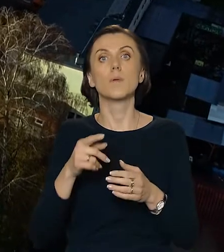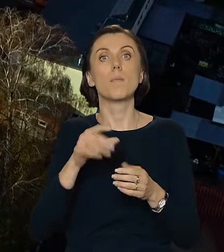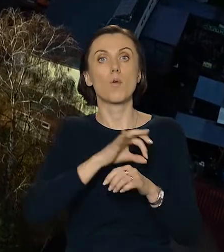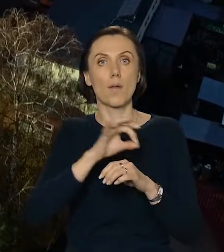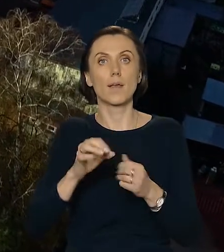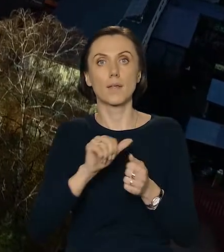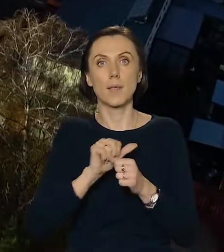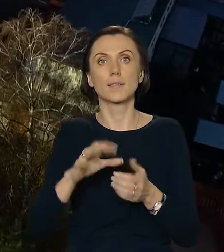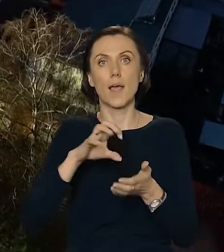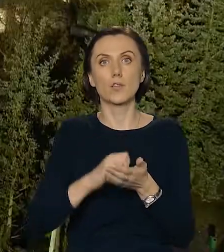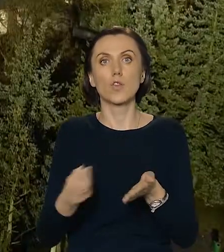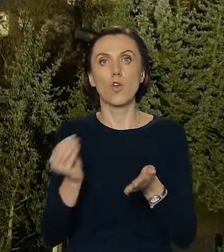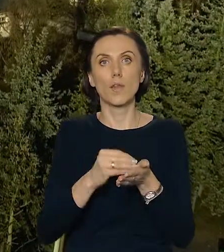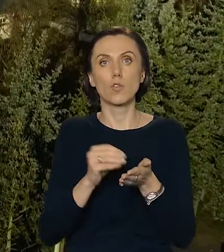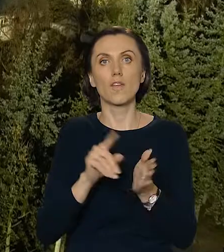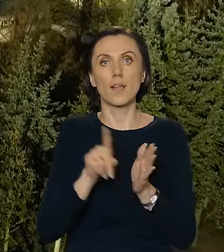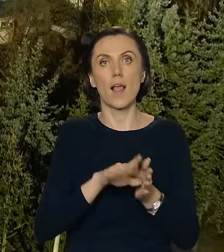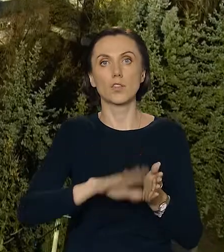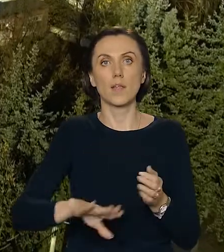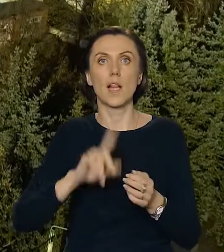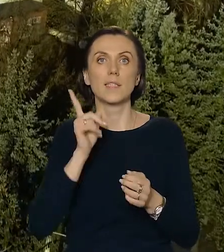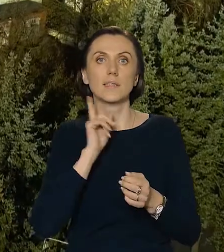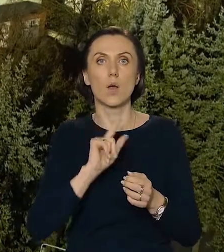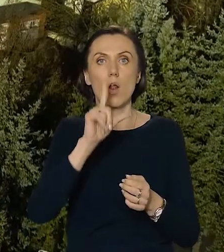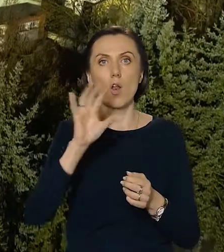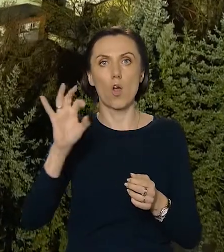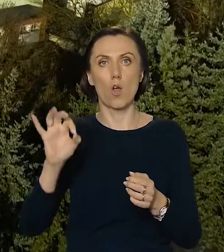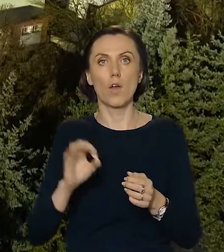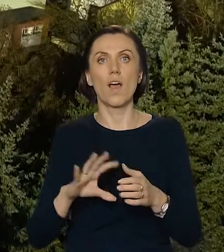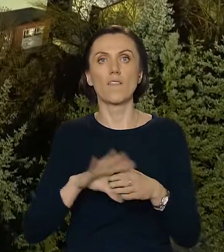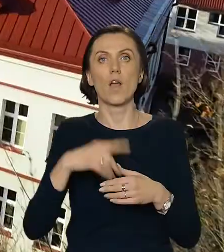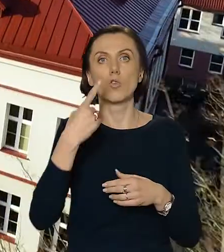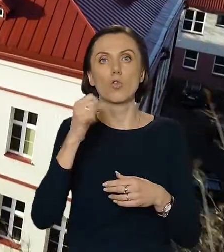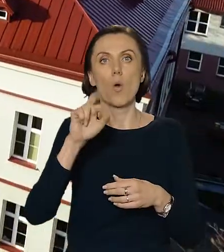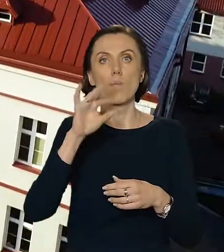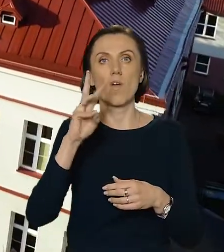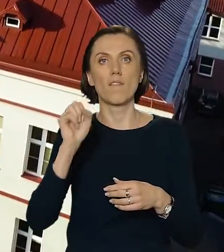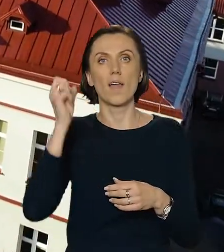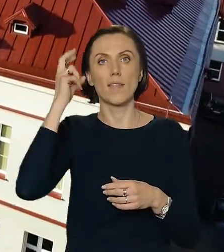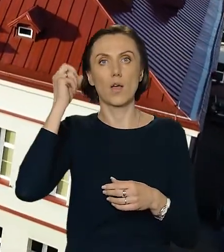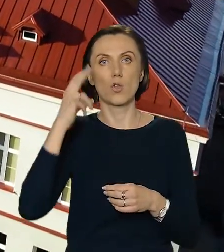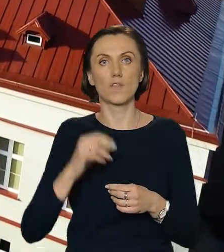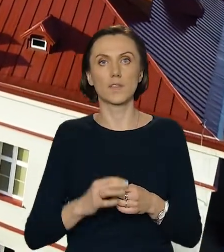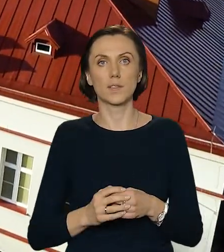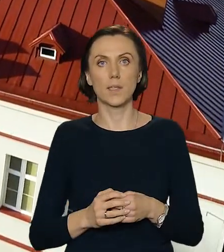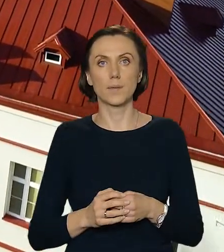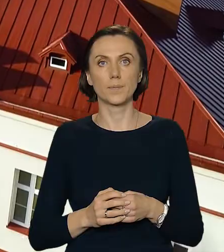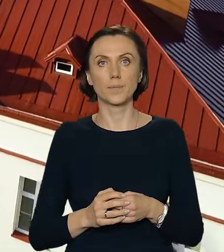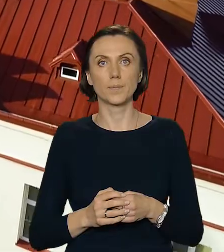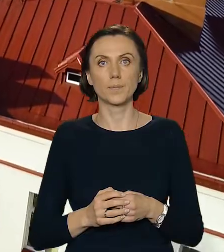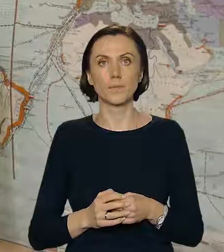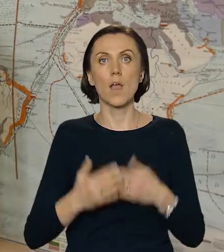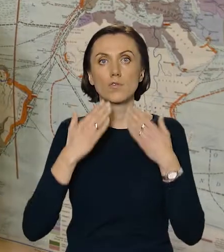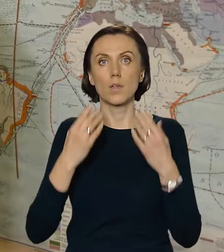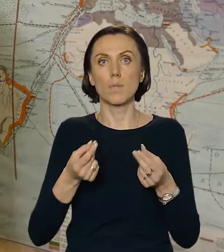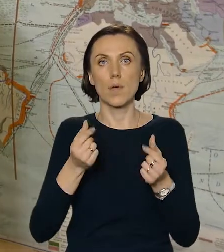projektem są zajęcia dodatkowe dla uczniów Liceum Ogólnokształcącego w Dąbrowie Tarnowskiej. Mówi Michał Wolak, dyrektor liceum.